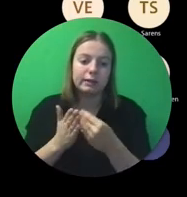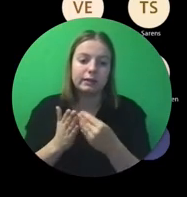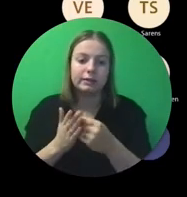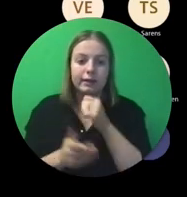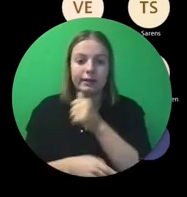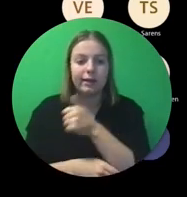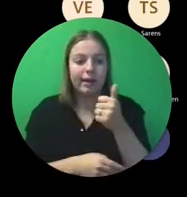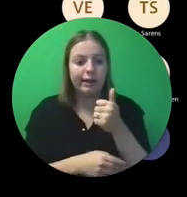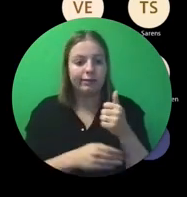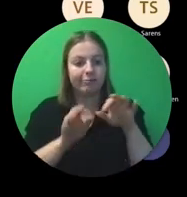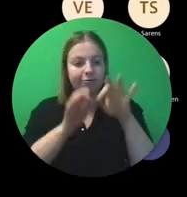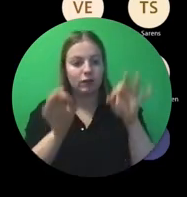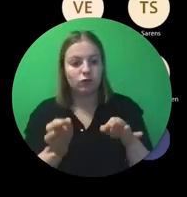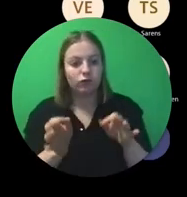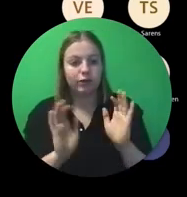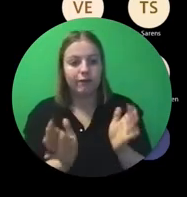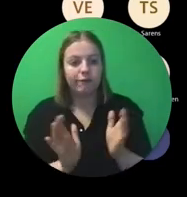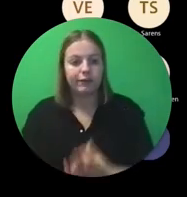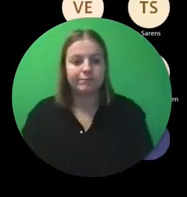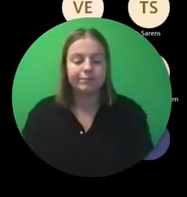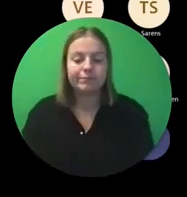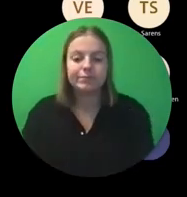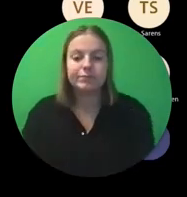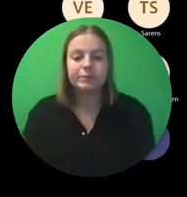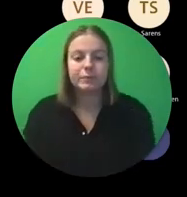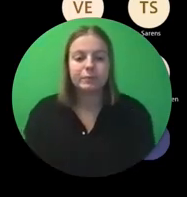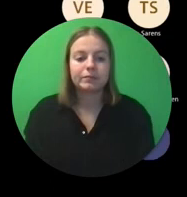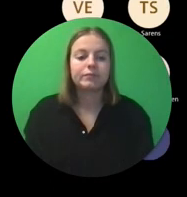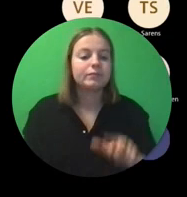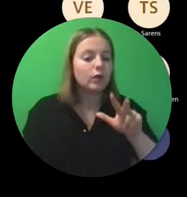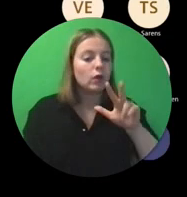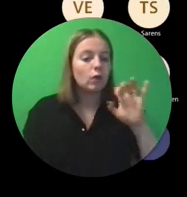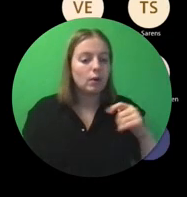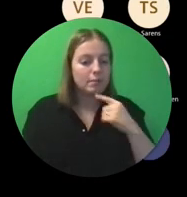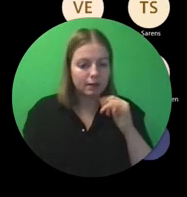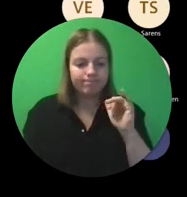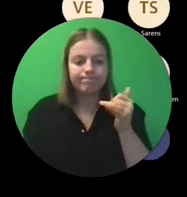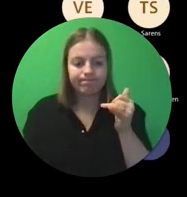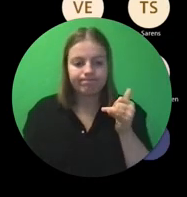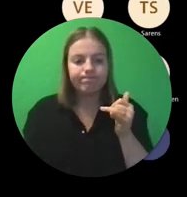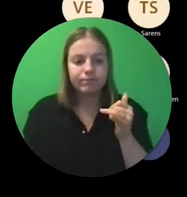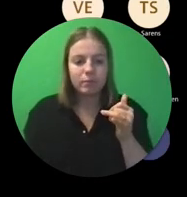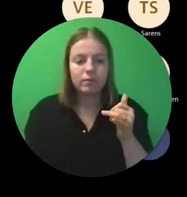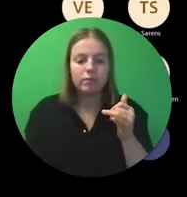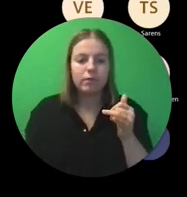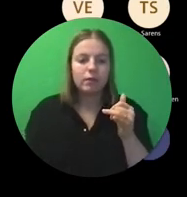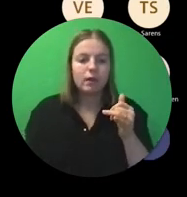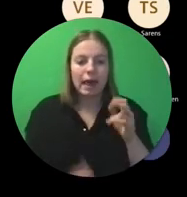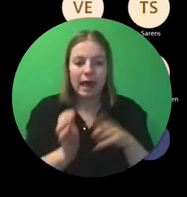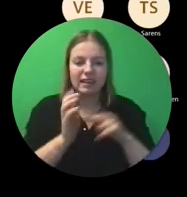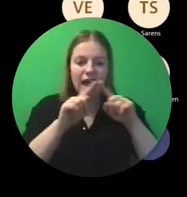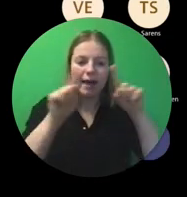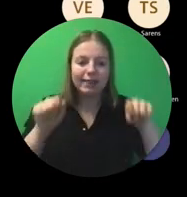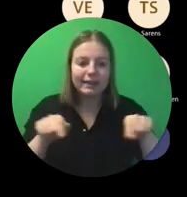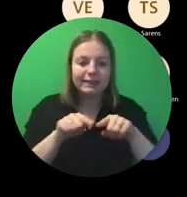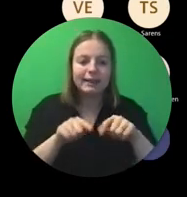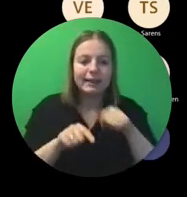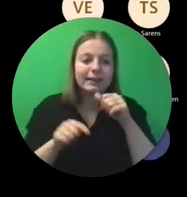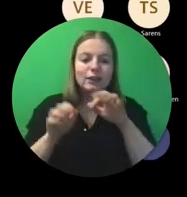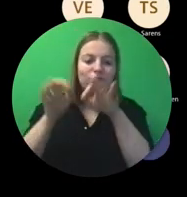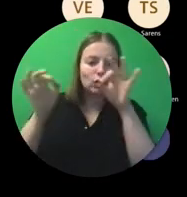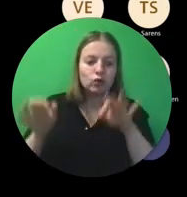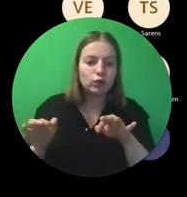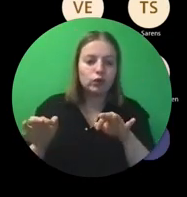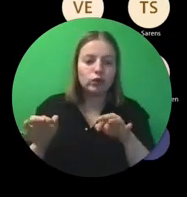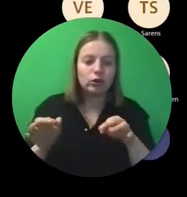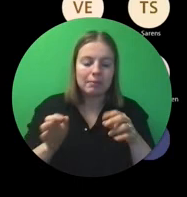enkel het rekeningetje. Ja, denk ook, normaal heb je een attest werkelijk. Niet de factuur bij